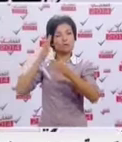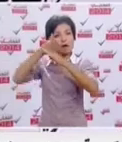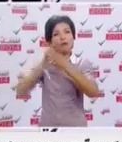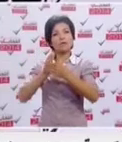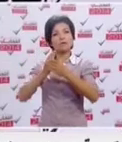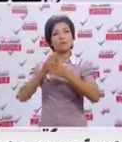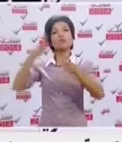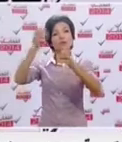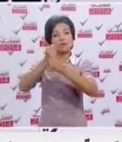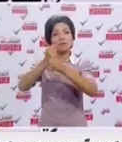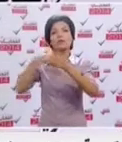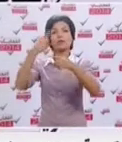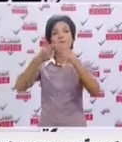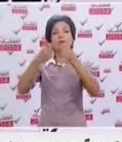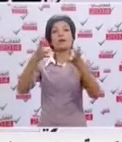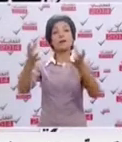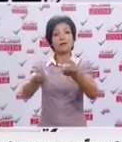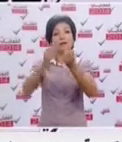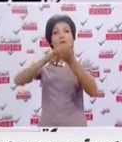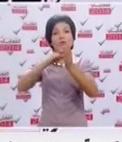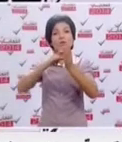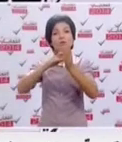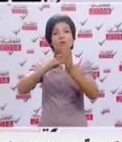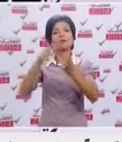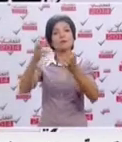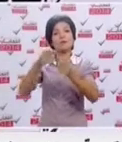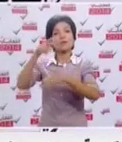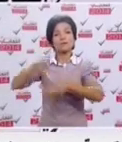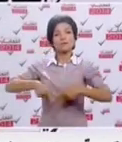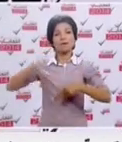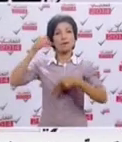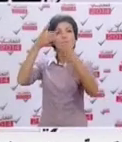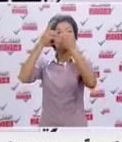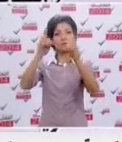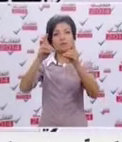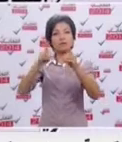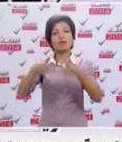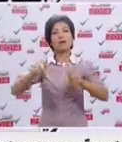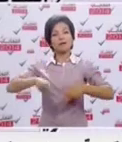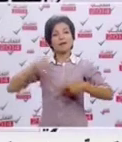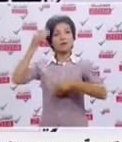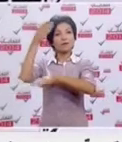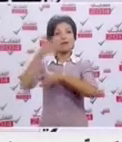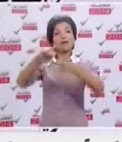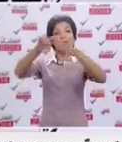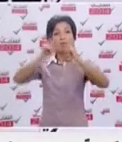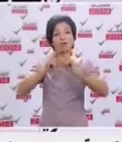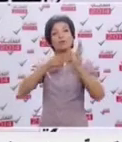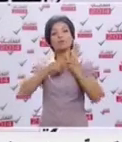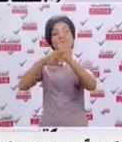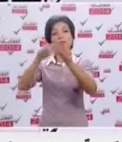ويدينا مفتوحة الخدمة مع كل الوطنيين تحية تونس الديموقراطية وتحية تونس اللي عطتنا فرصة باش